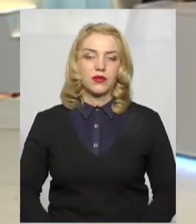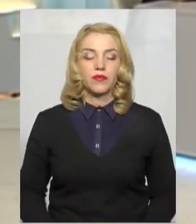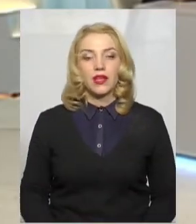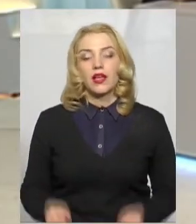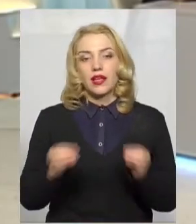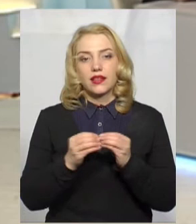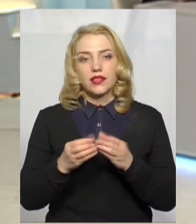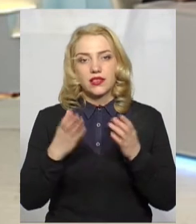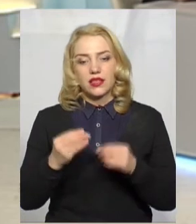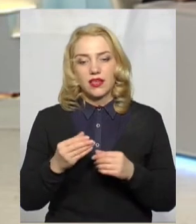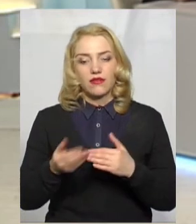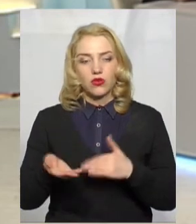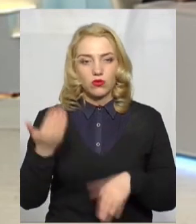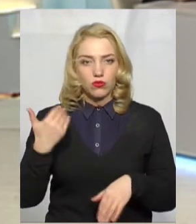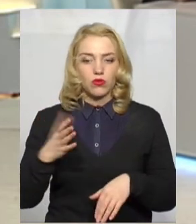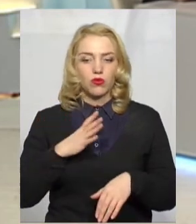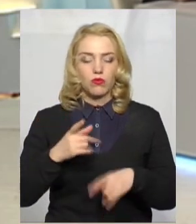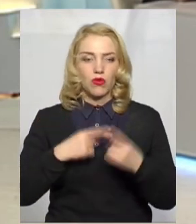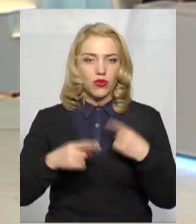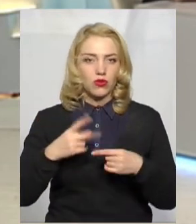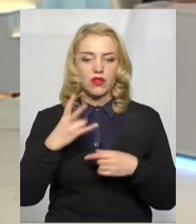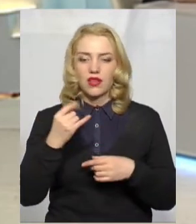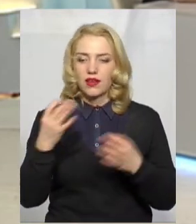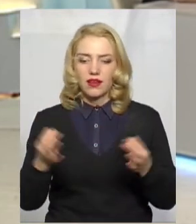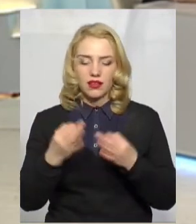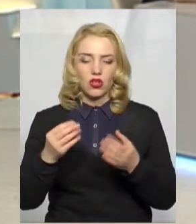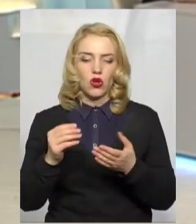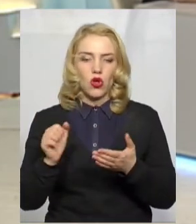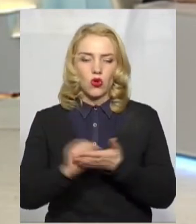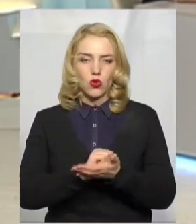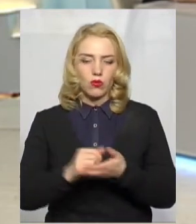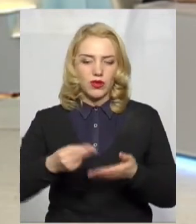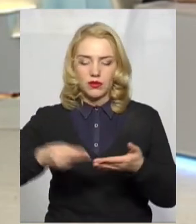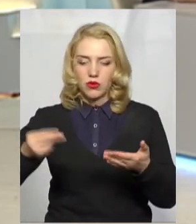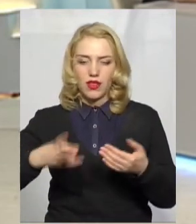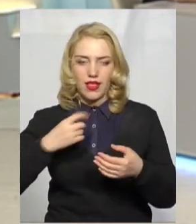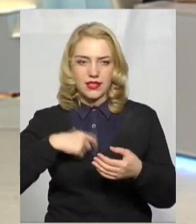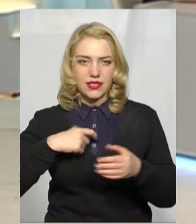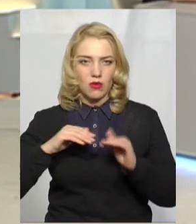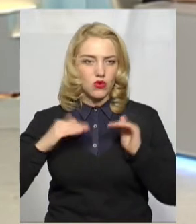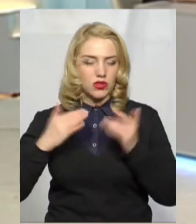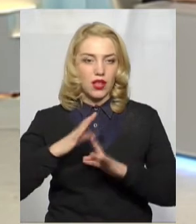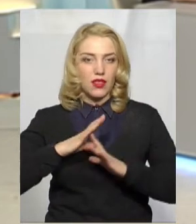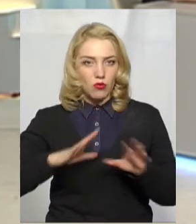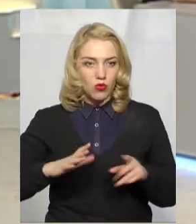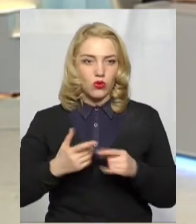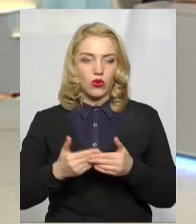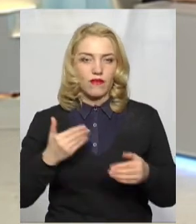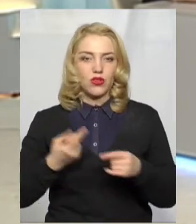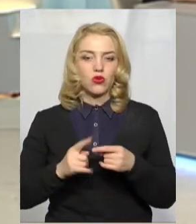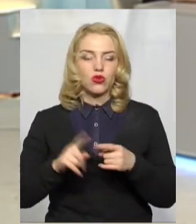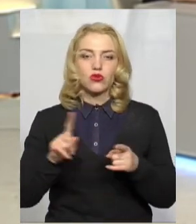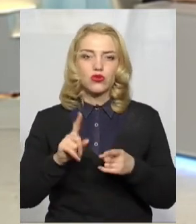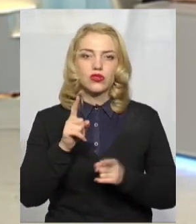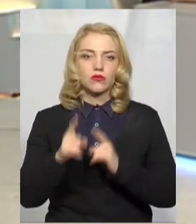тому вони повернулись, і тоді у них жодних документів, не підписували жодних документів на самоізоляцію. Від тоді що змінилось?